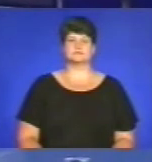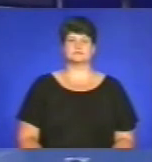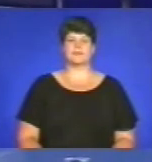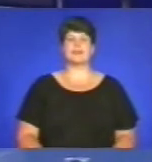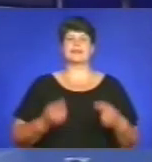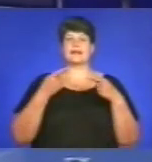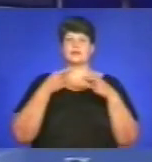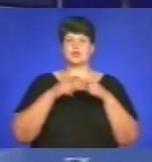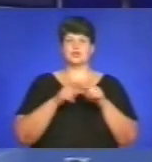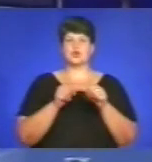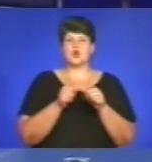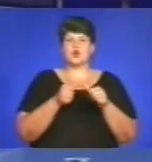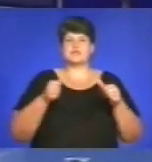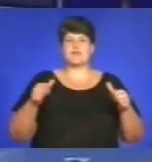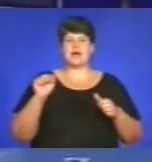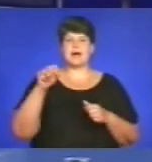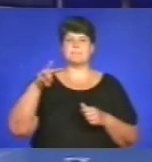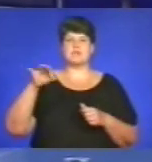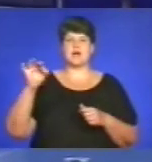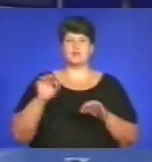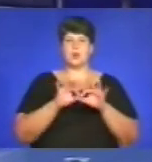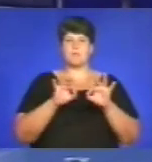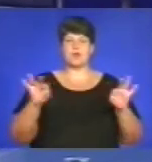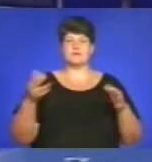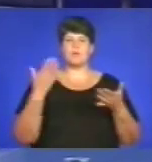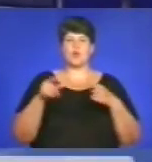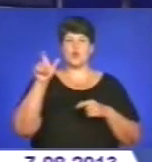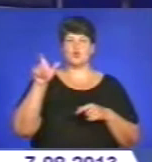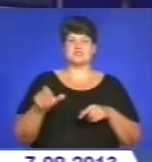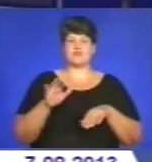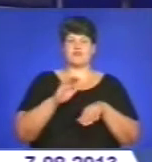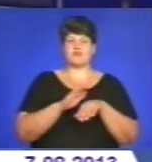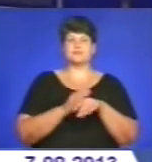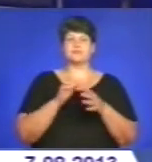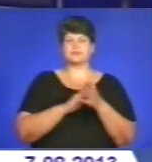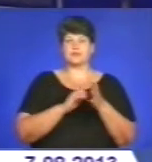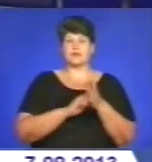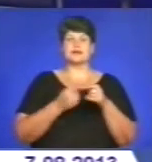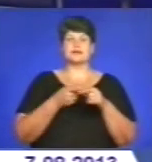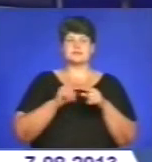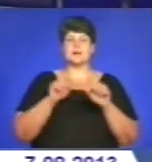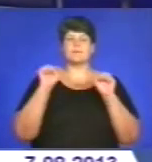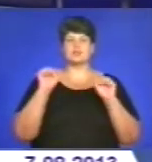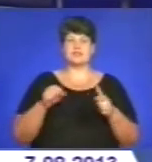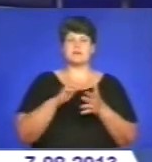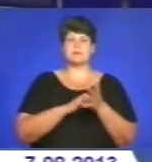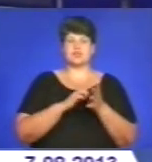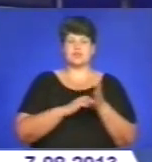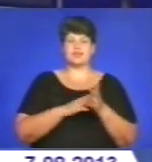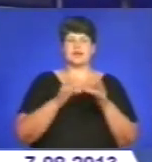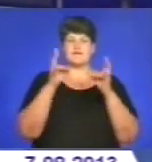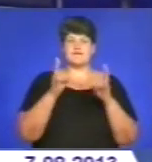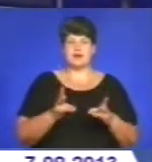Технологічний розрив аміачного проводу або людський фактор – це можливі причини аварії на концерні «Стерол».